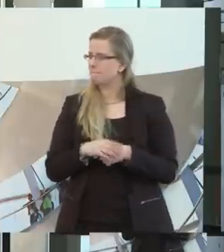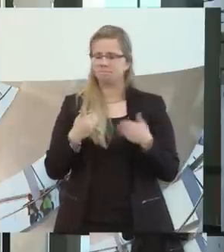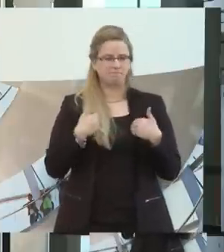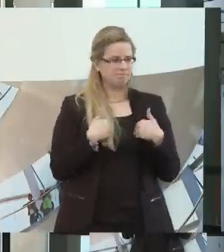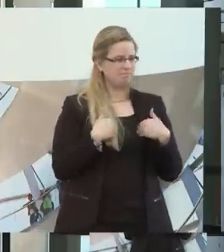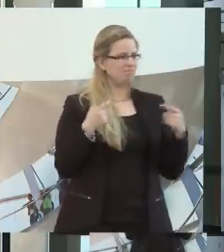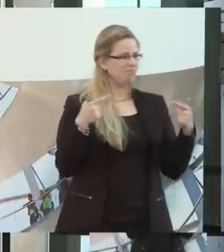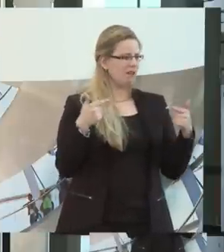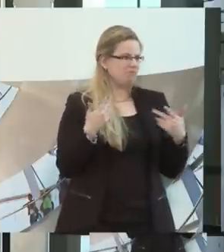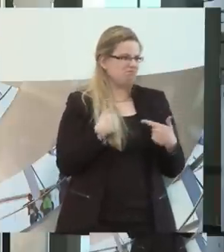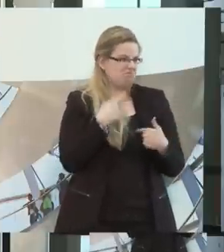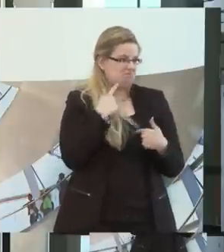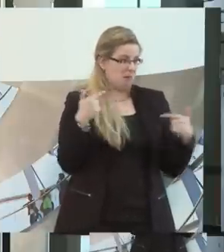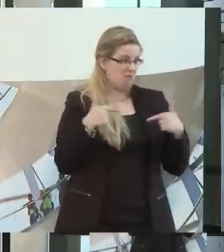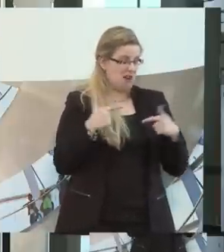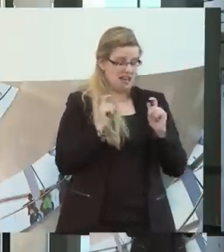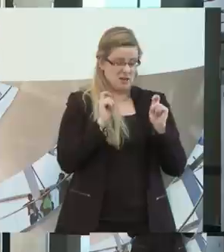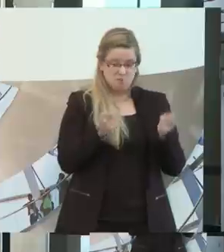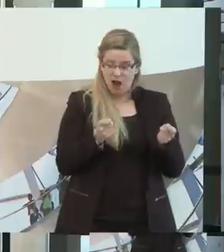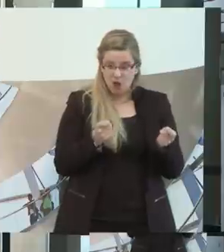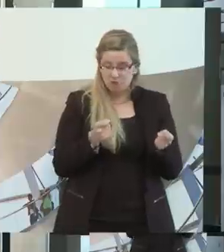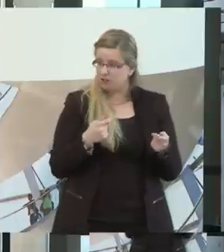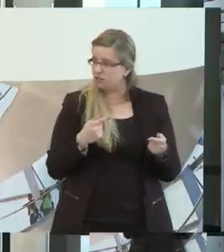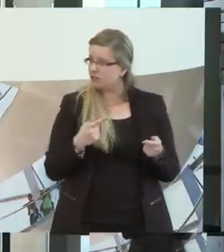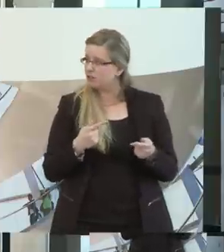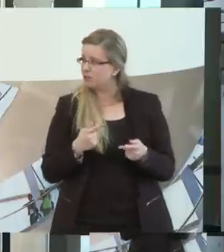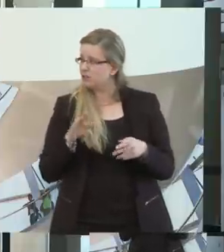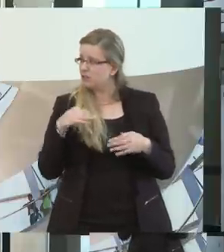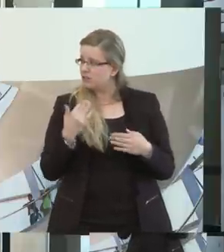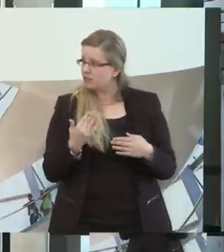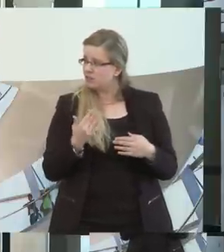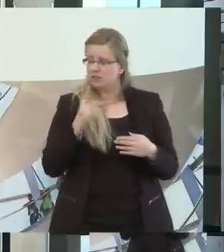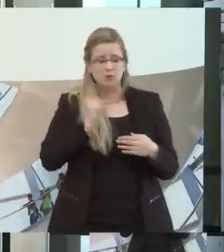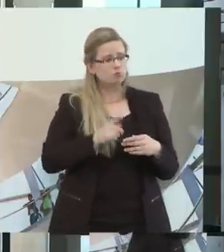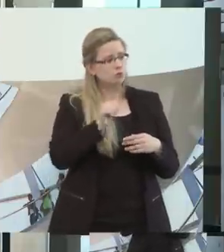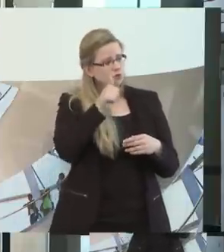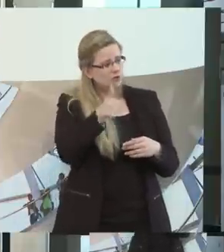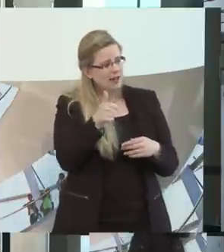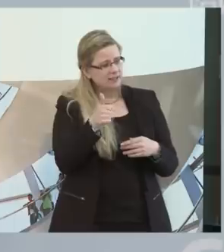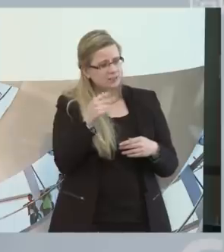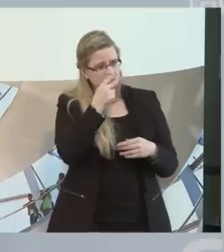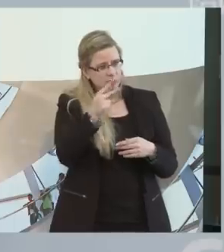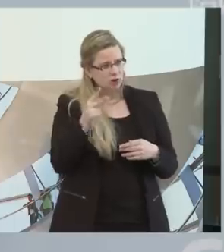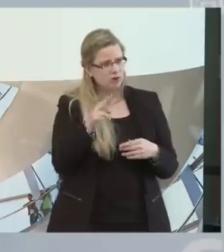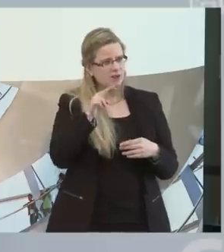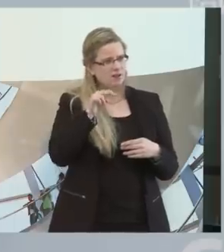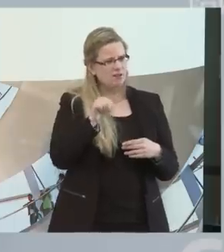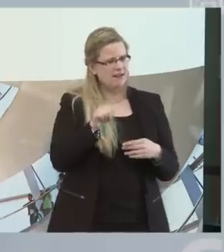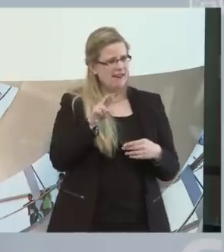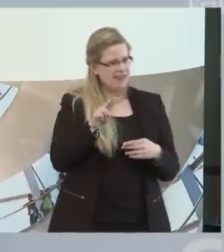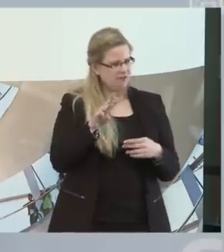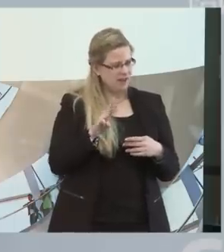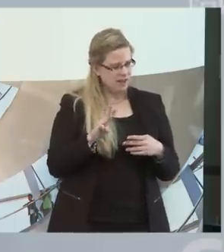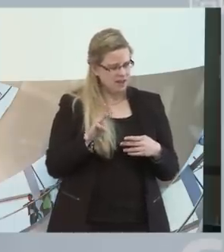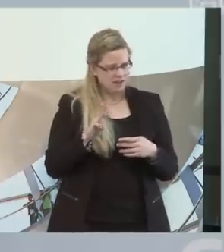Pflegebeauftragter, aber als jemand, nun auch die Eingeduchungshilfe sehr, sehr lange im Blick hat und auch aus meiner NRW-Erfahrung, man muss einfach